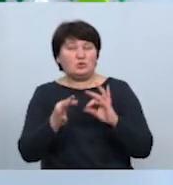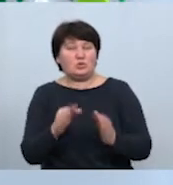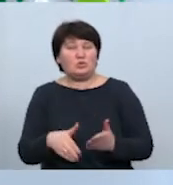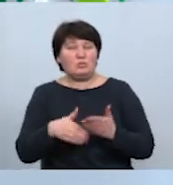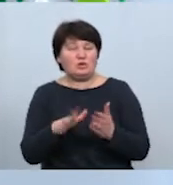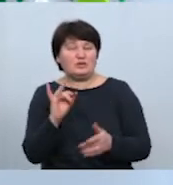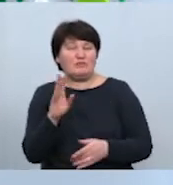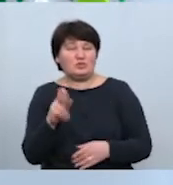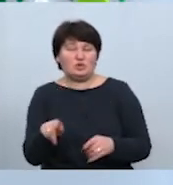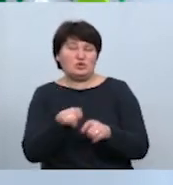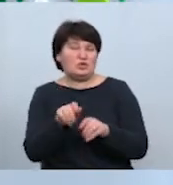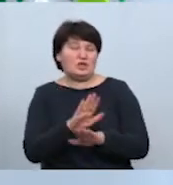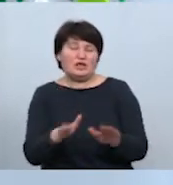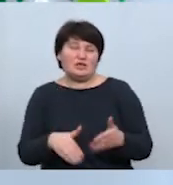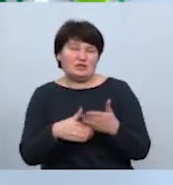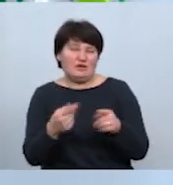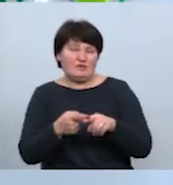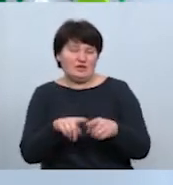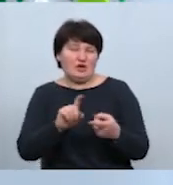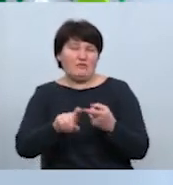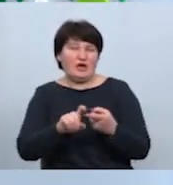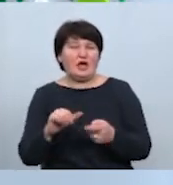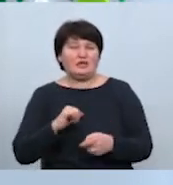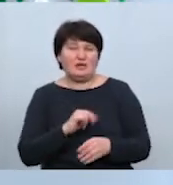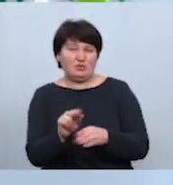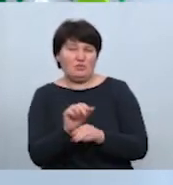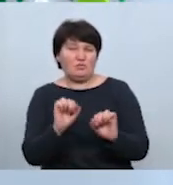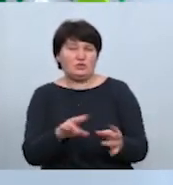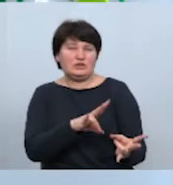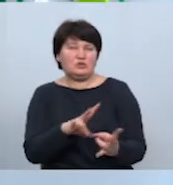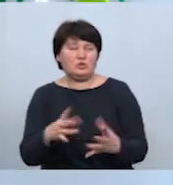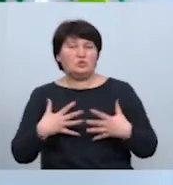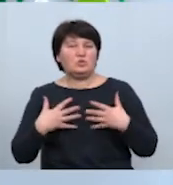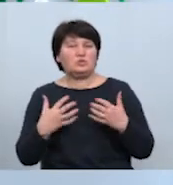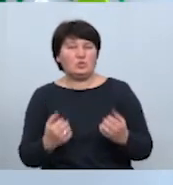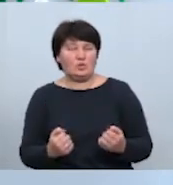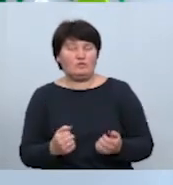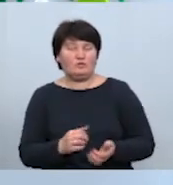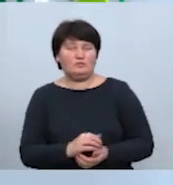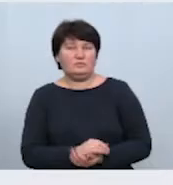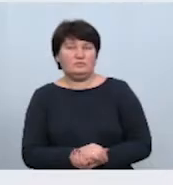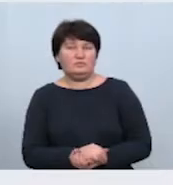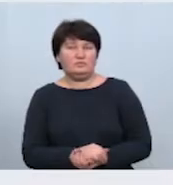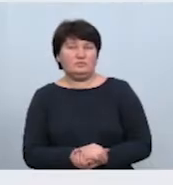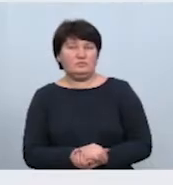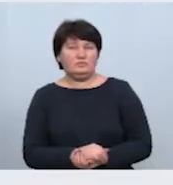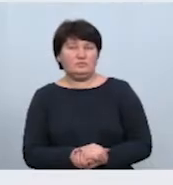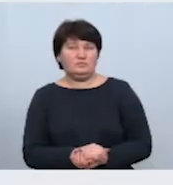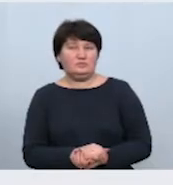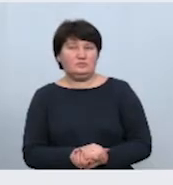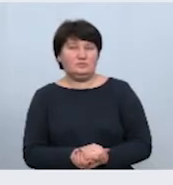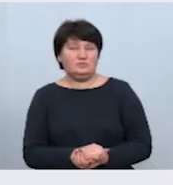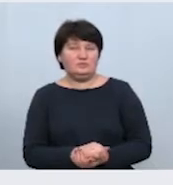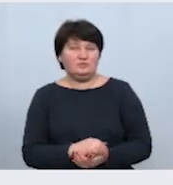Савчук, часник не захищає від цього вірусу, а саме лікування може зашкодити здоров'ю. Каріна Борисович, далі. Народний депутат